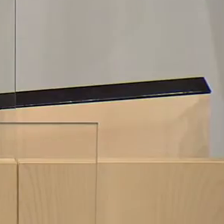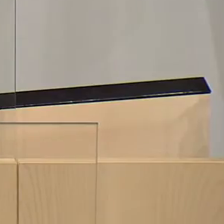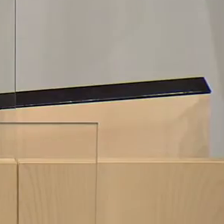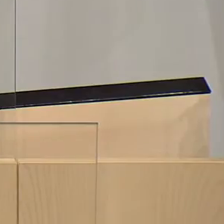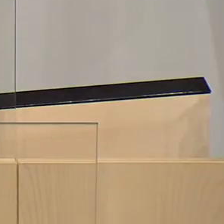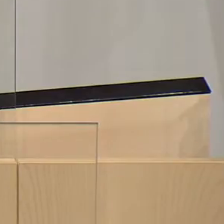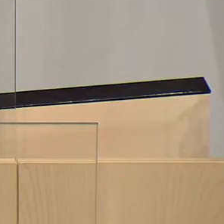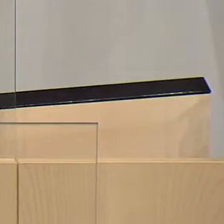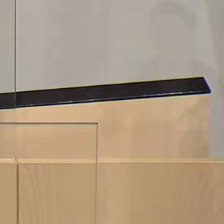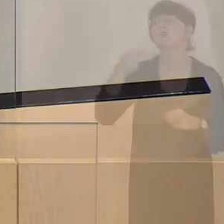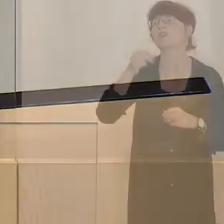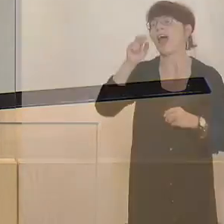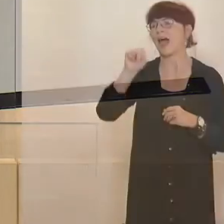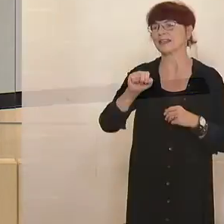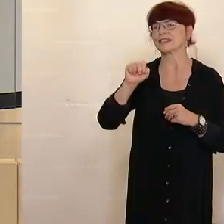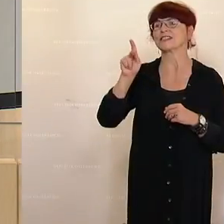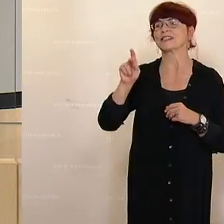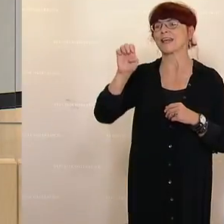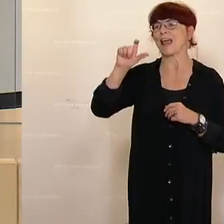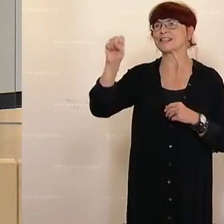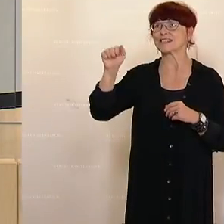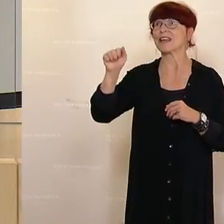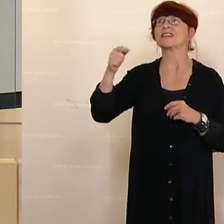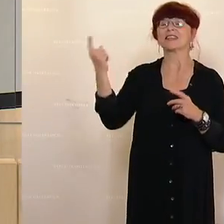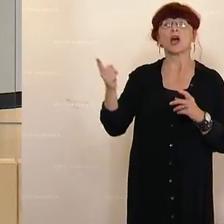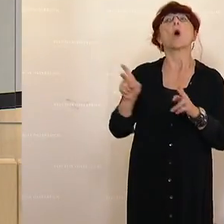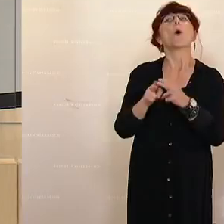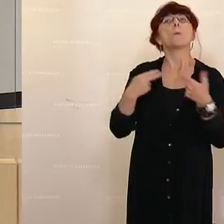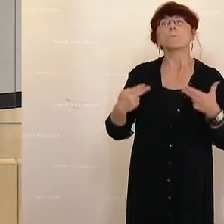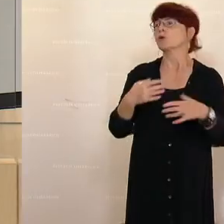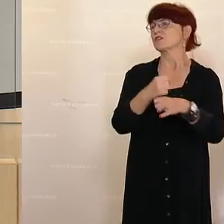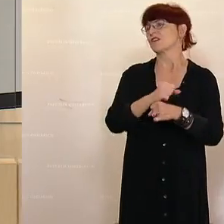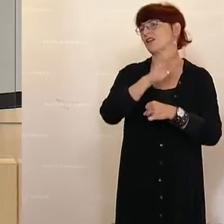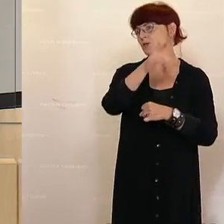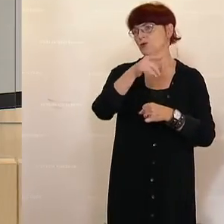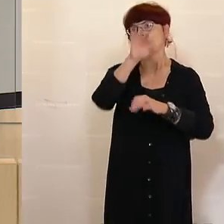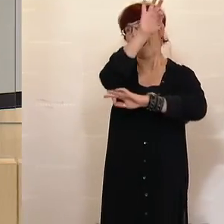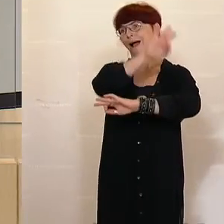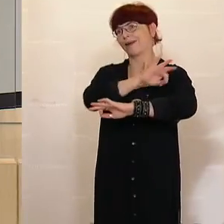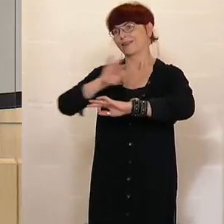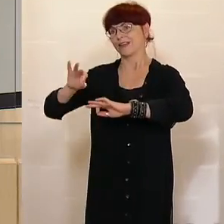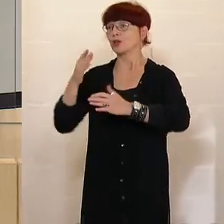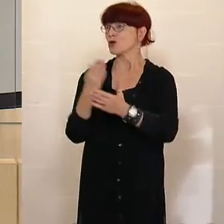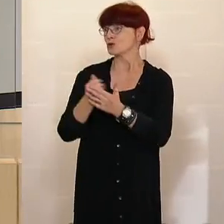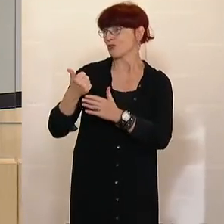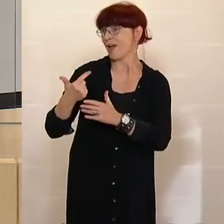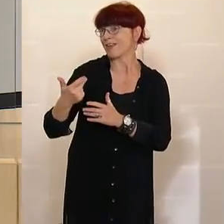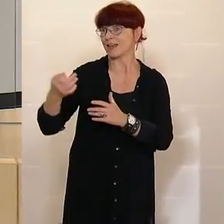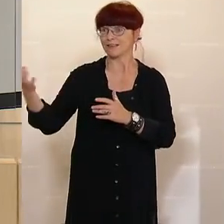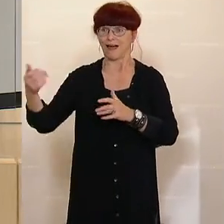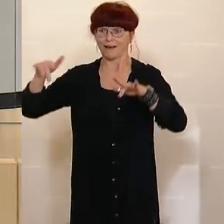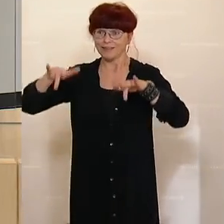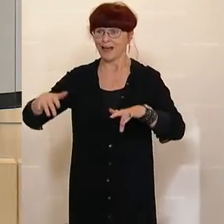Hans Kelsen, unserem Architekten unserer Bundesverfassung und sie ist seit mehreren Tagen da. Vor wenigen Tagen